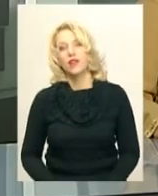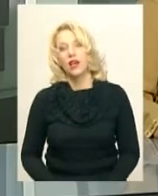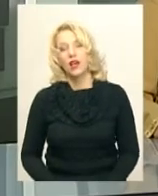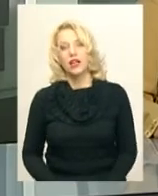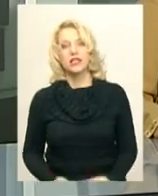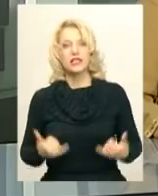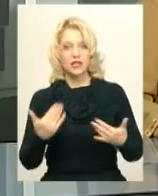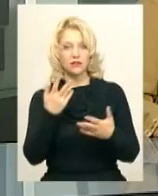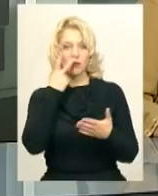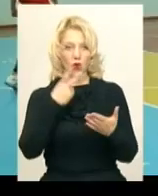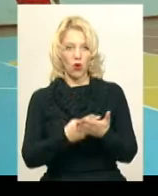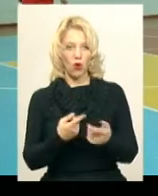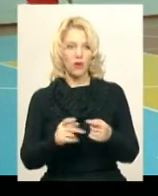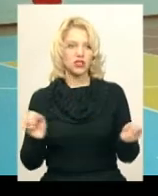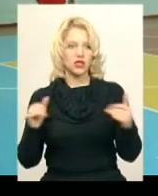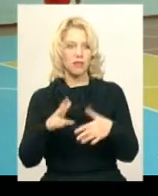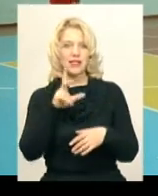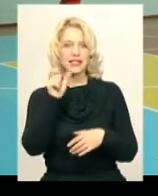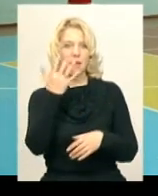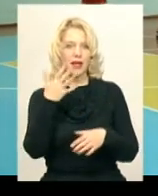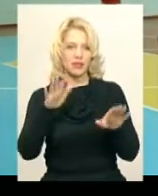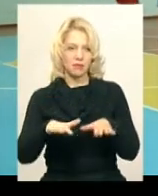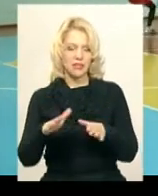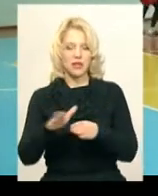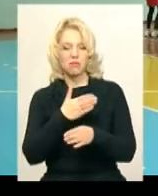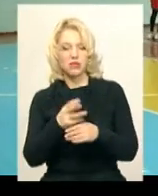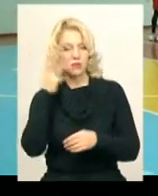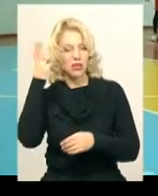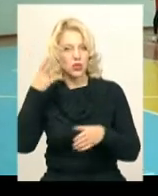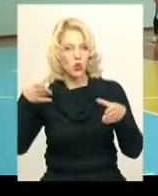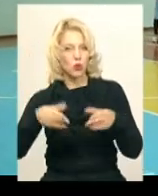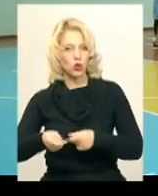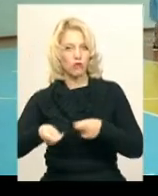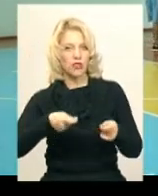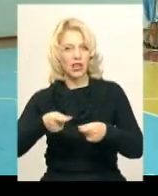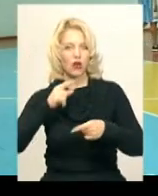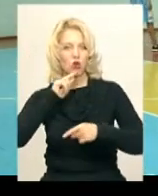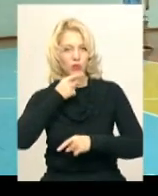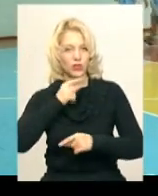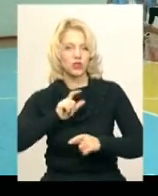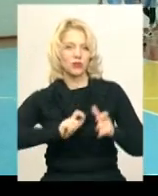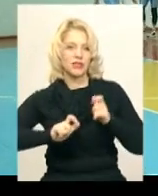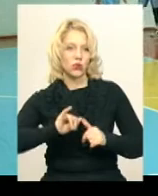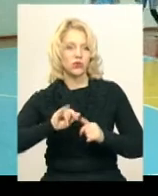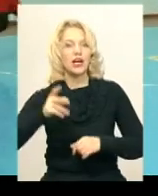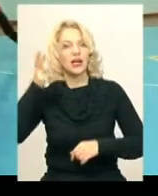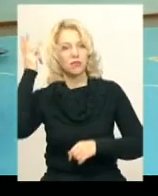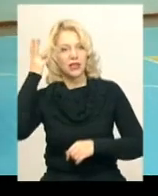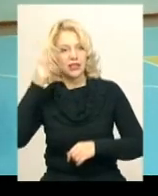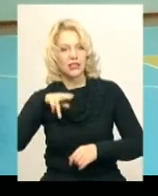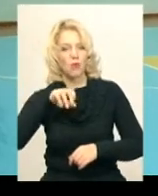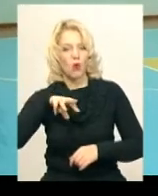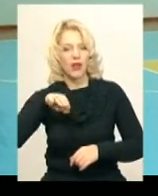Зараз ви побачите матч за п'ятим місцем поміж Хмельницьким кооперативним торговельно-економічним інститутом та Хмельницьким